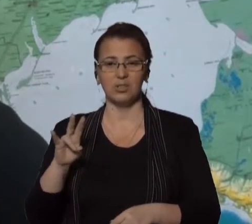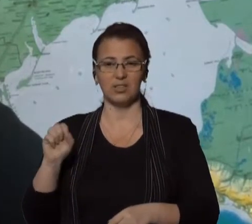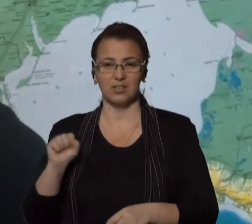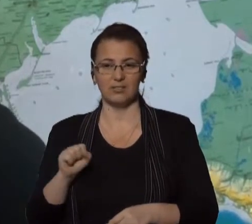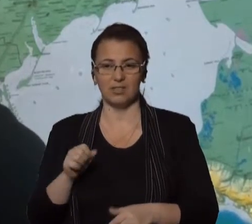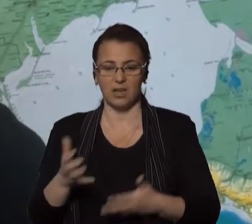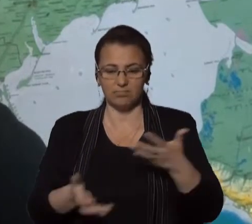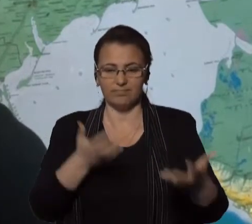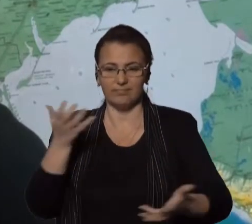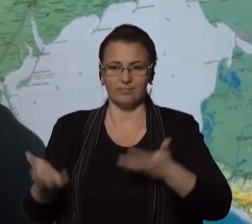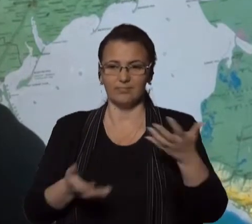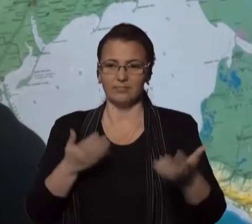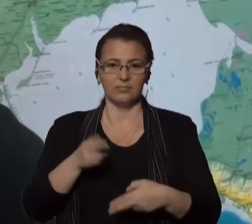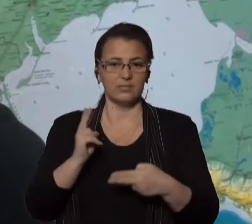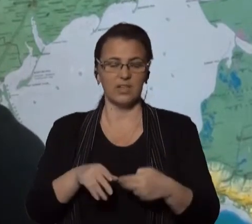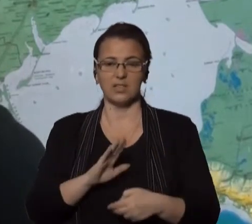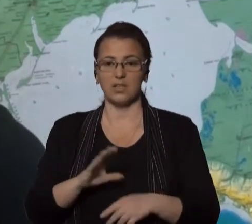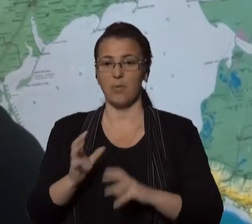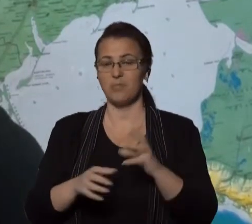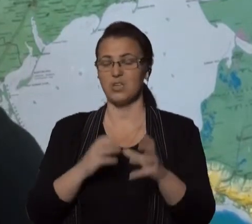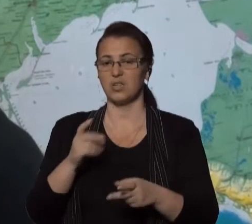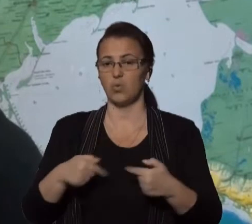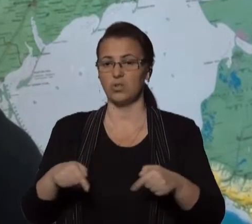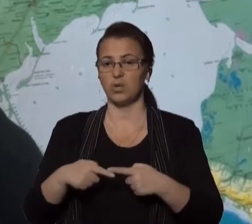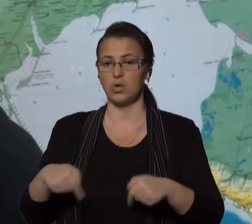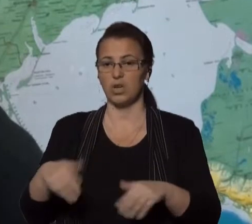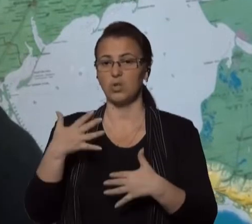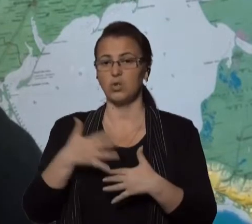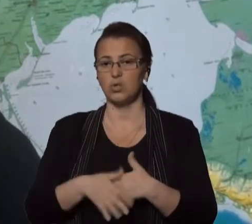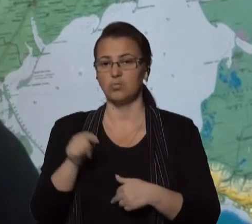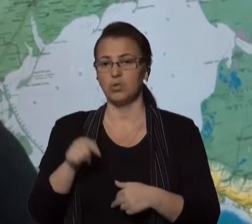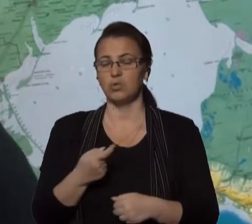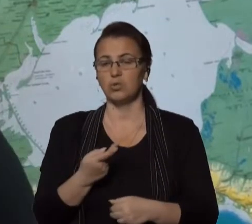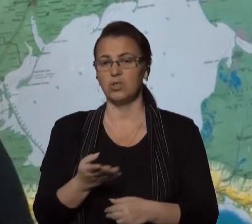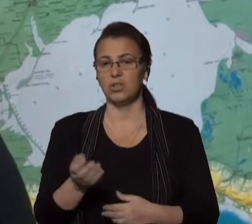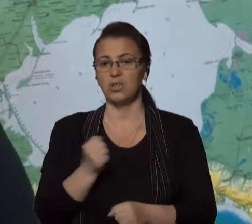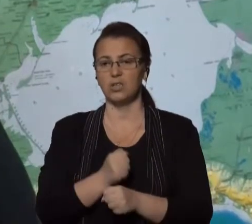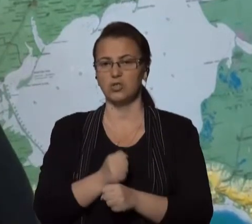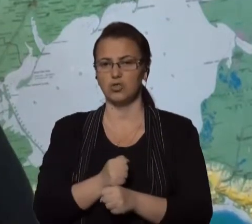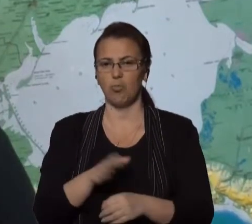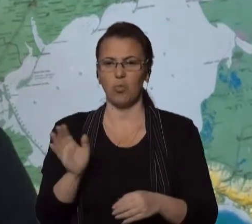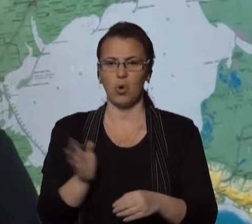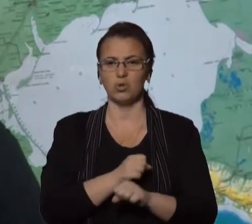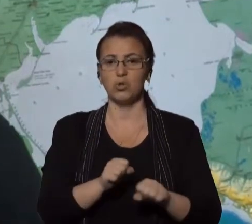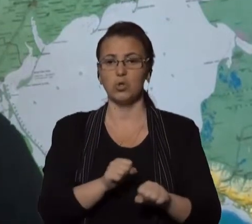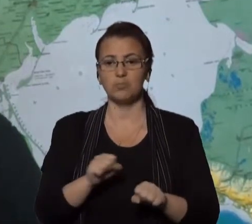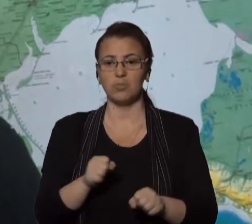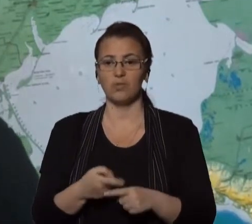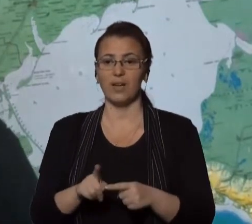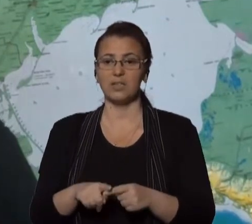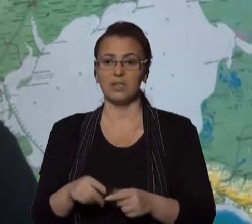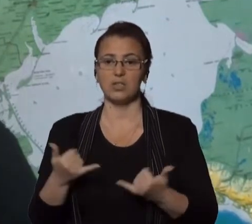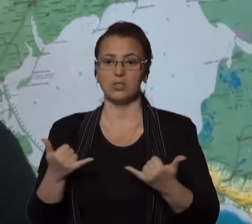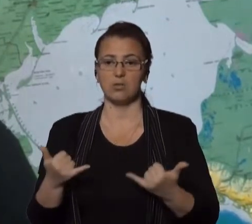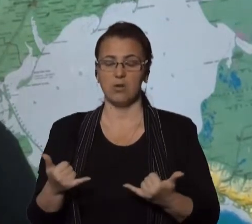завершується. Міжнародні організації розуміють ту кількість роботи, зрозумінування, яка сьогодні